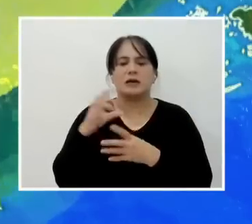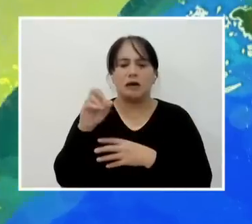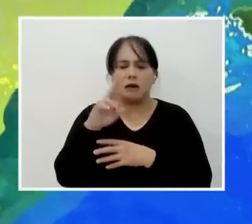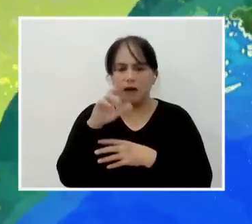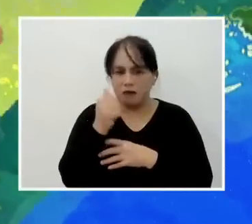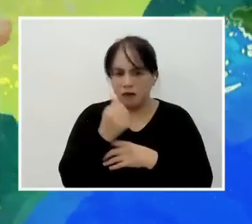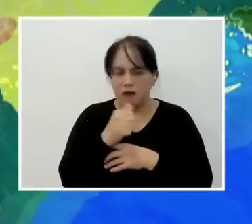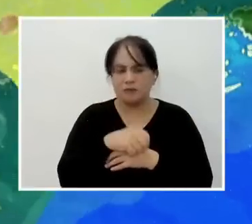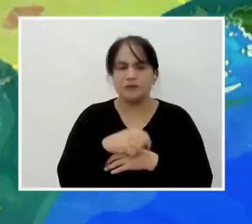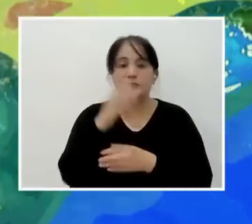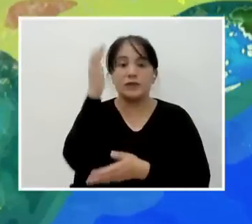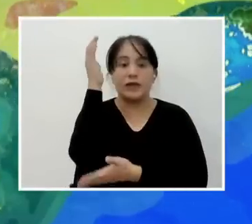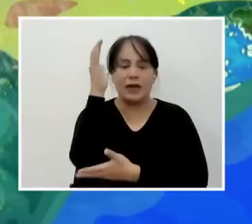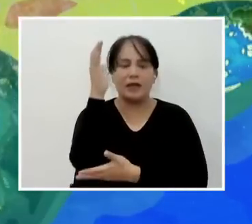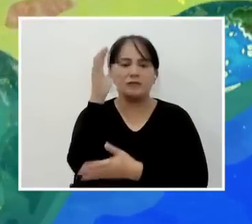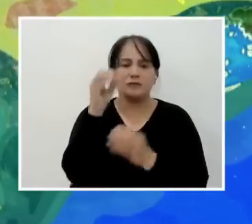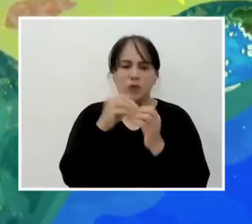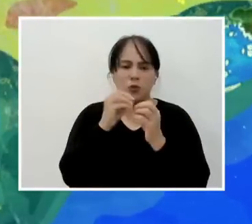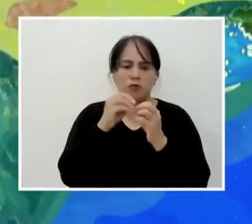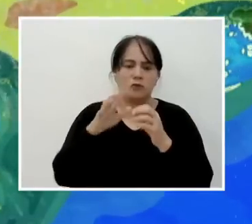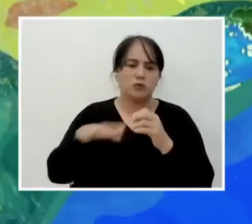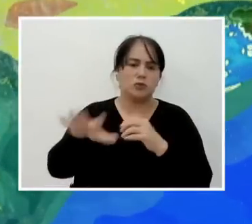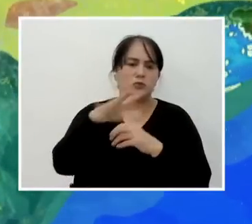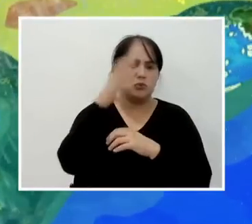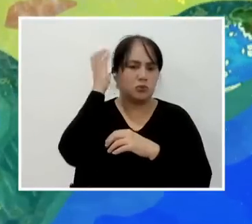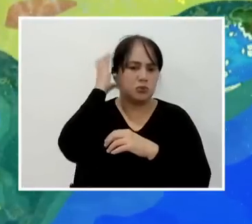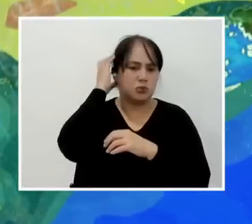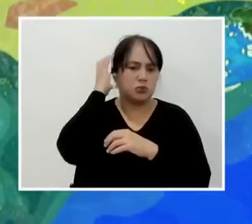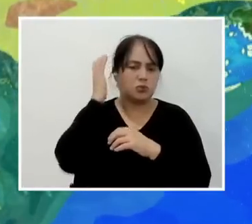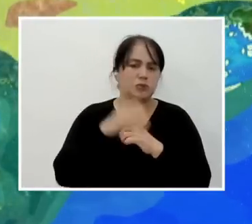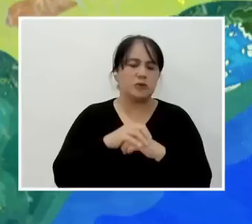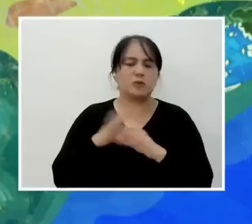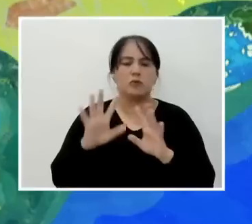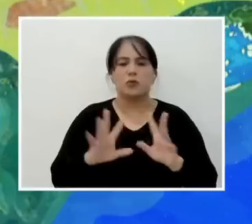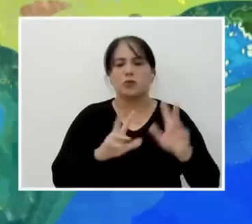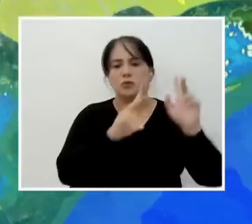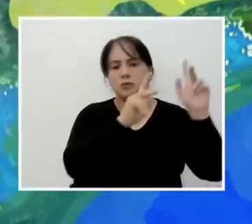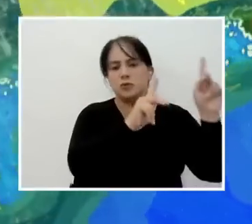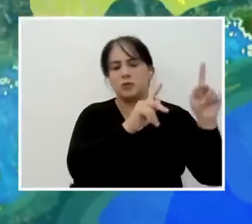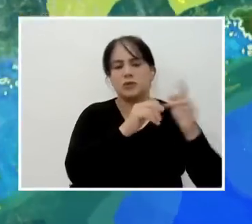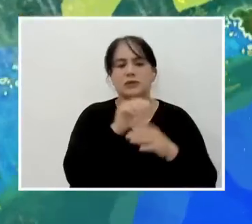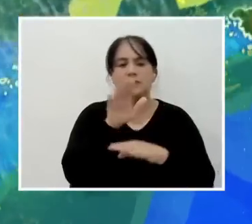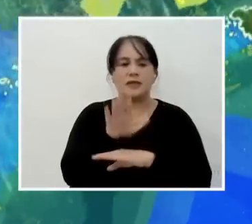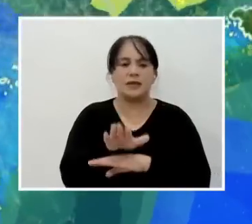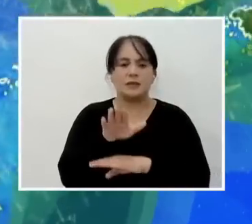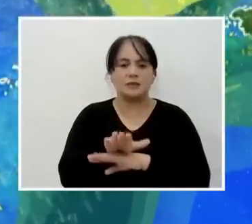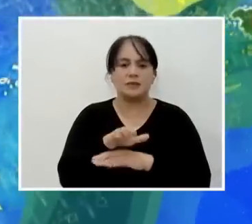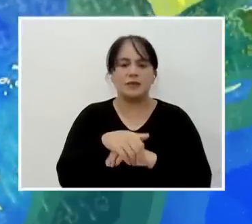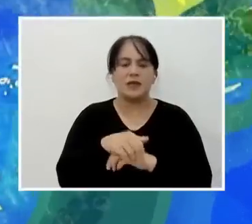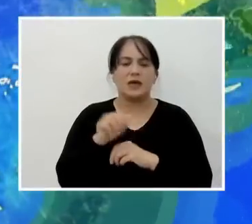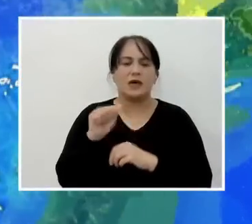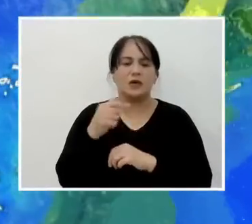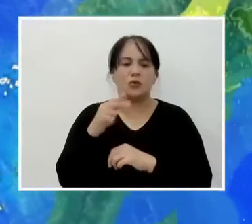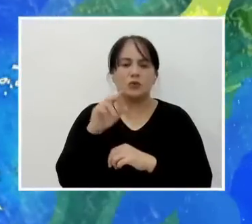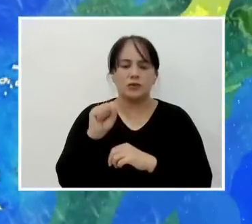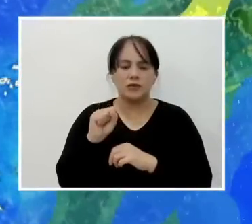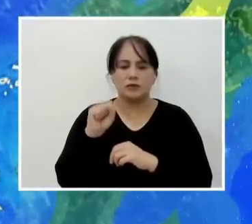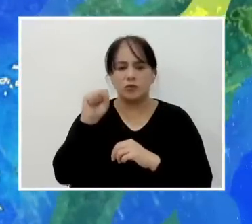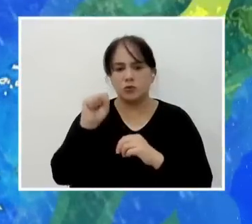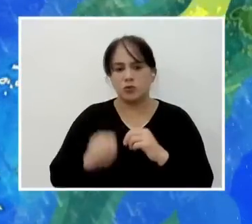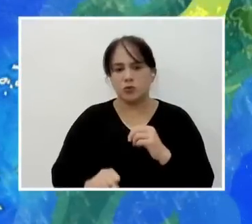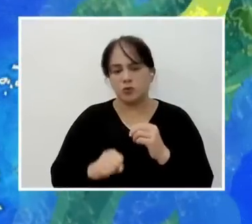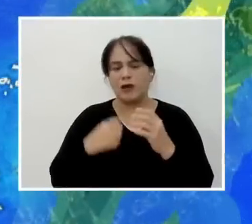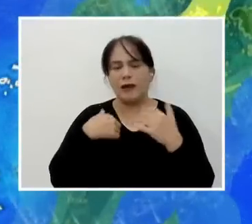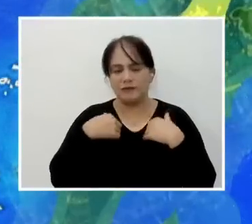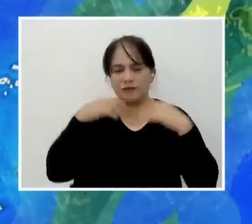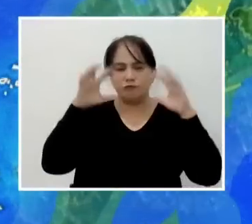mas malaking bahagi ng Mindanao ang uulanin, lalo po dyan sa May Bukidnon at sa hapo naman sa May Agusan del Sur may malakas na mga pagulan.